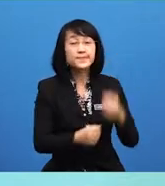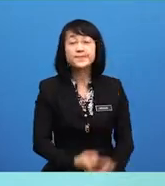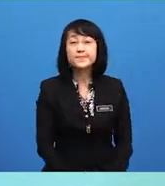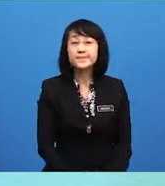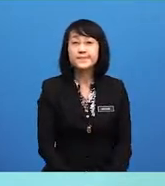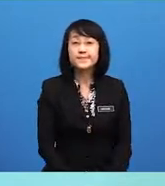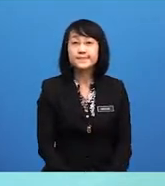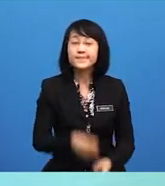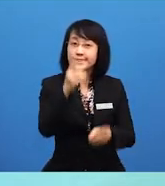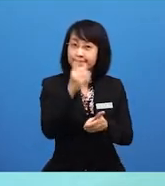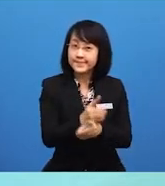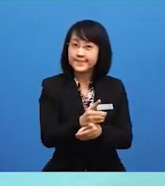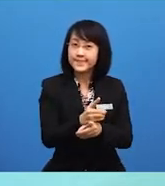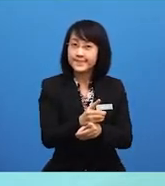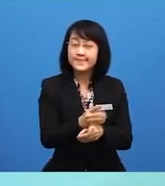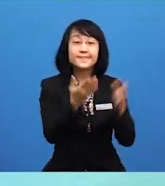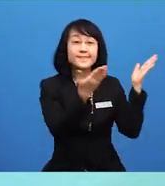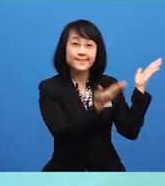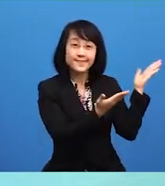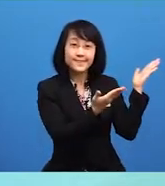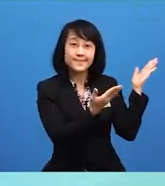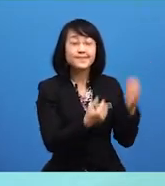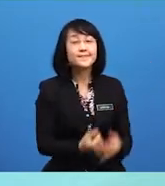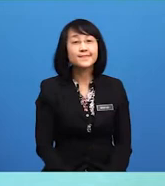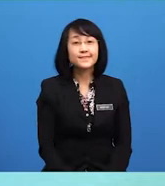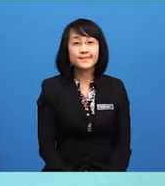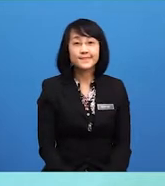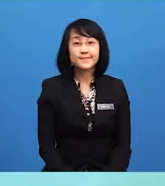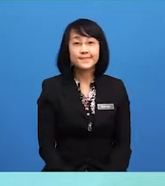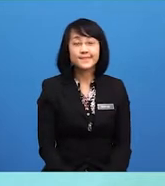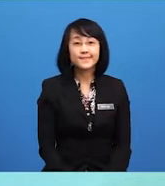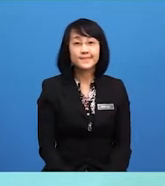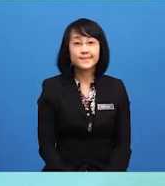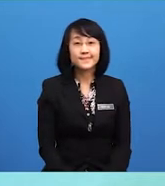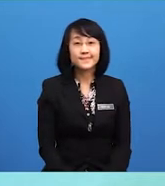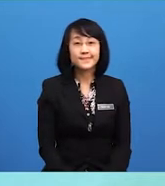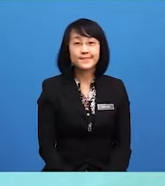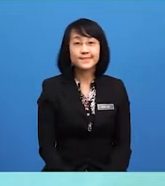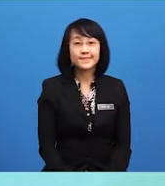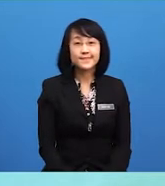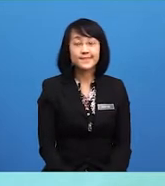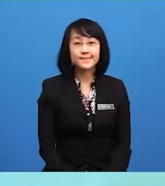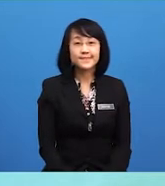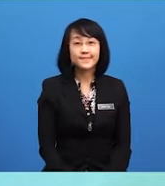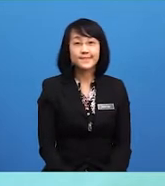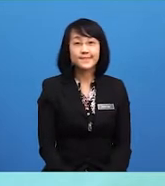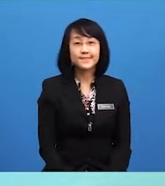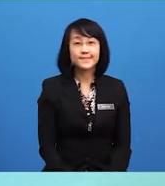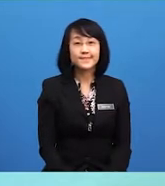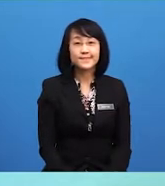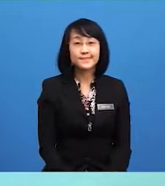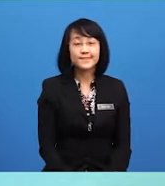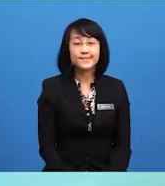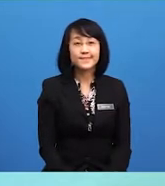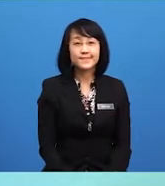betul rakyat melibatkan diri dalam sistem pentadbiran negara jawapan kedua Raja